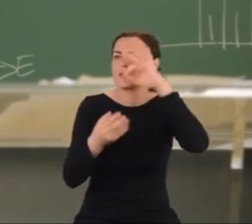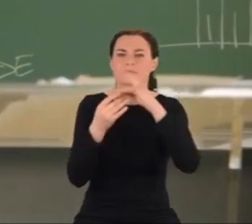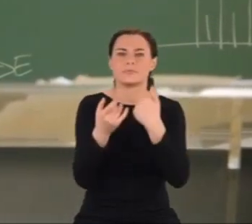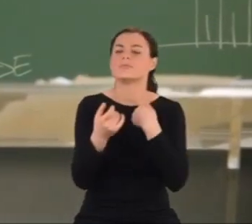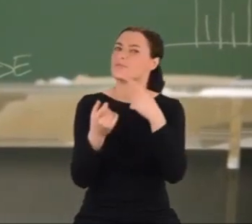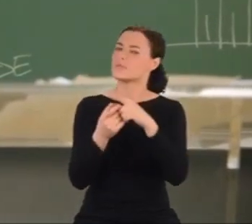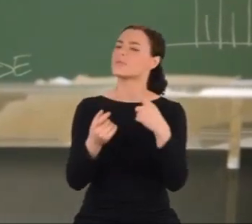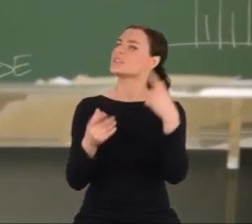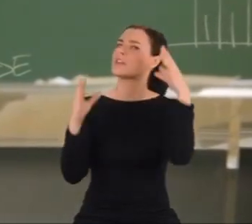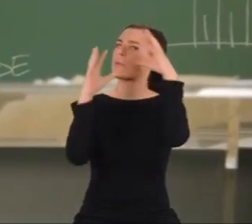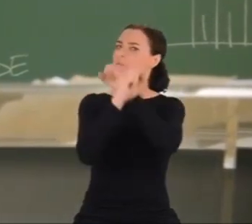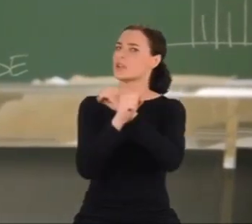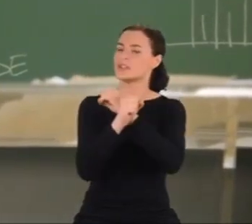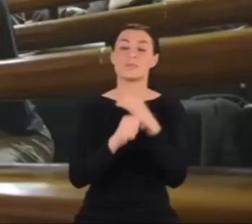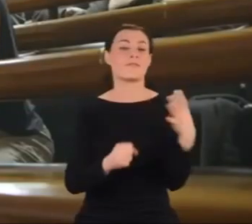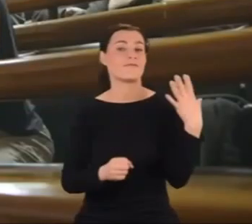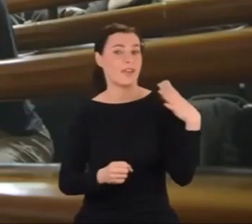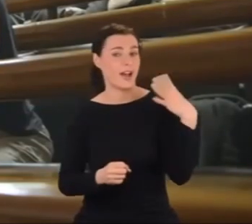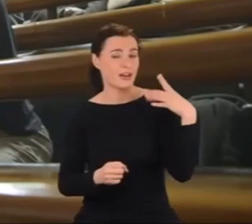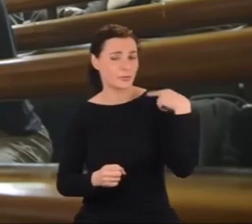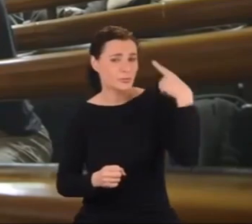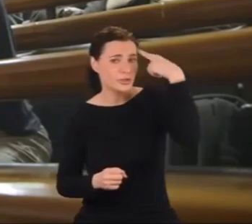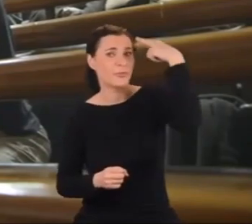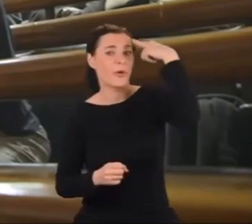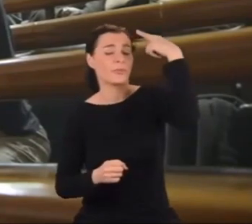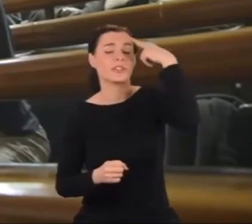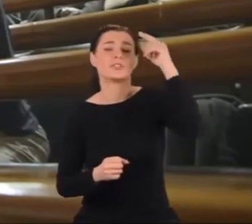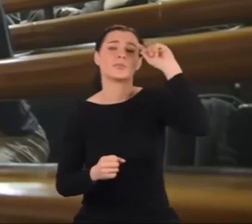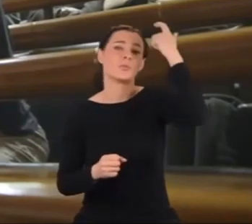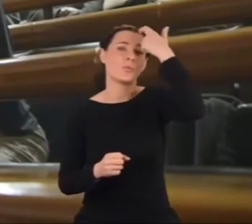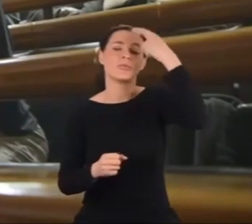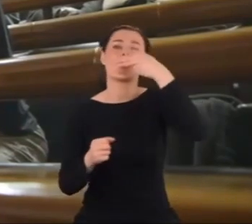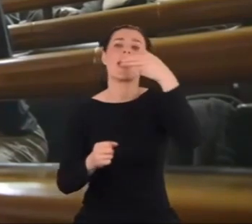koncepcjach dotyczących cząstek elementarnych, zwłaszcza neutrin.